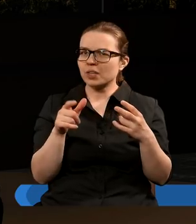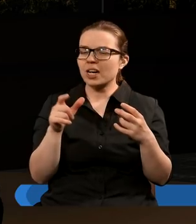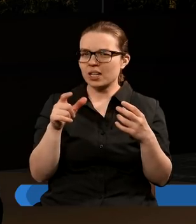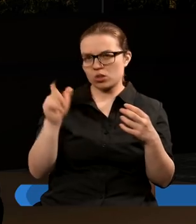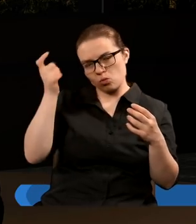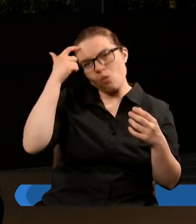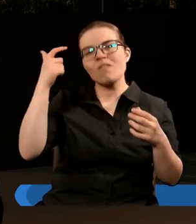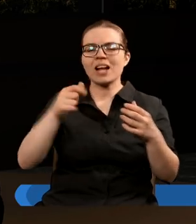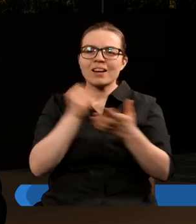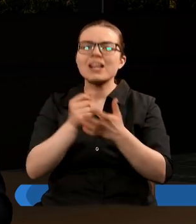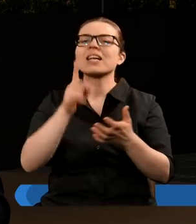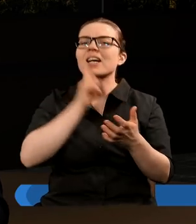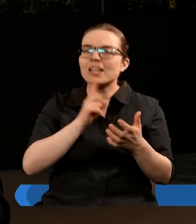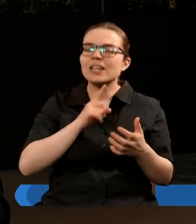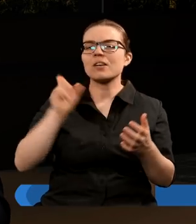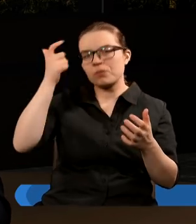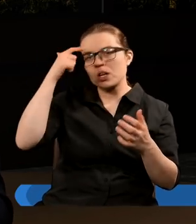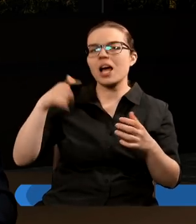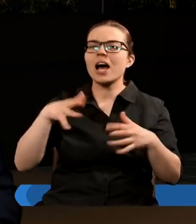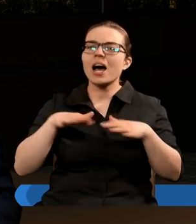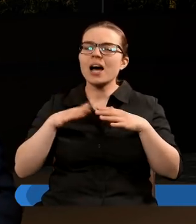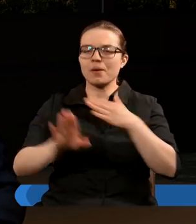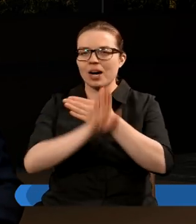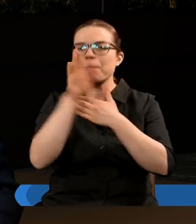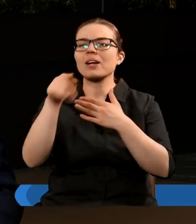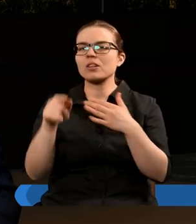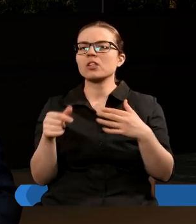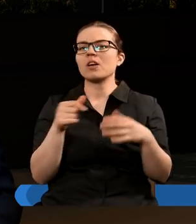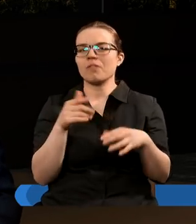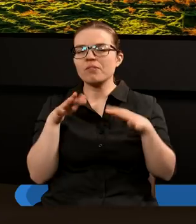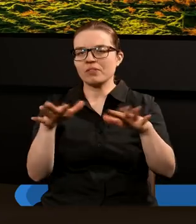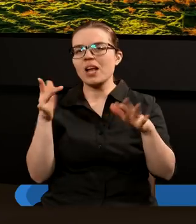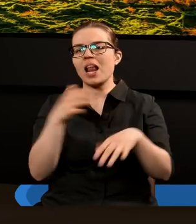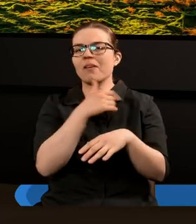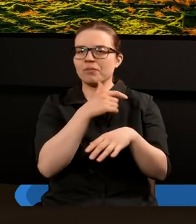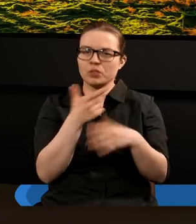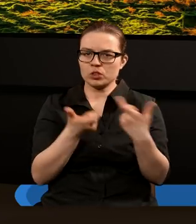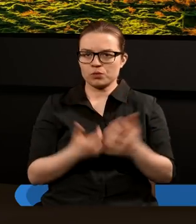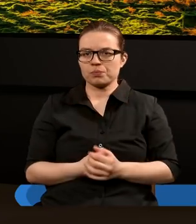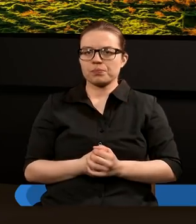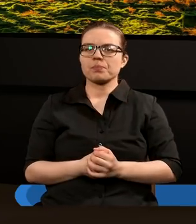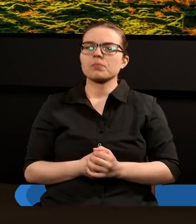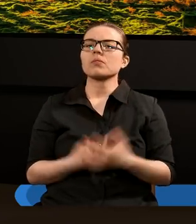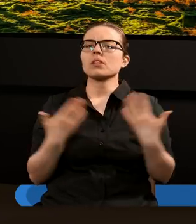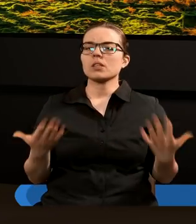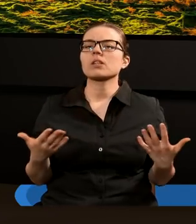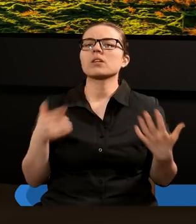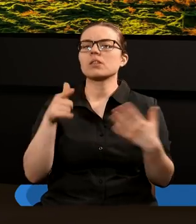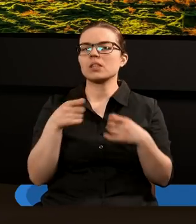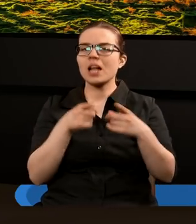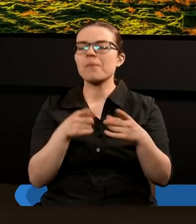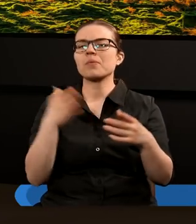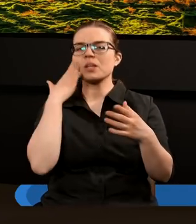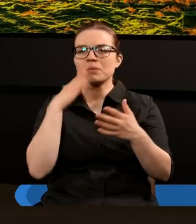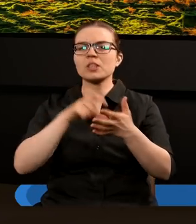religijnym reprezentującym ziemię. To zwierzę z ziemi namówiło